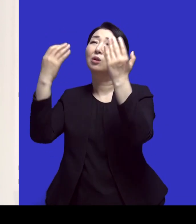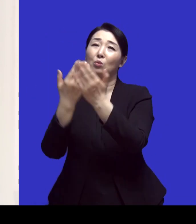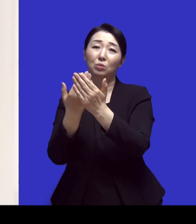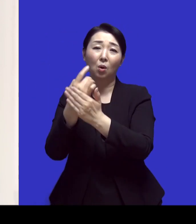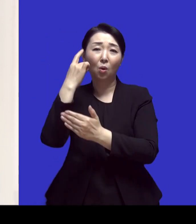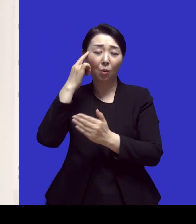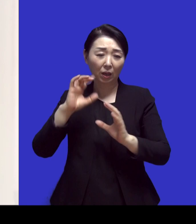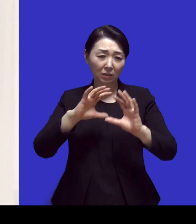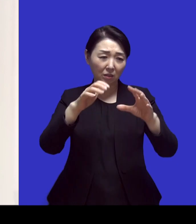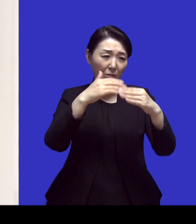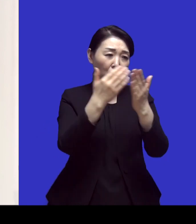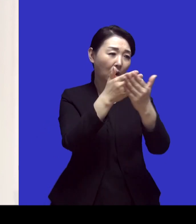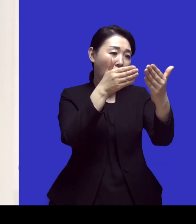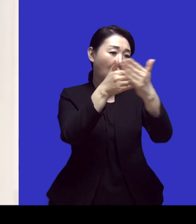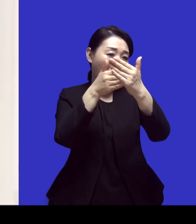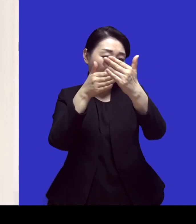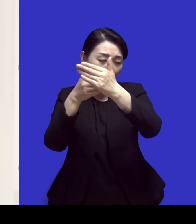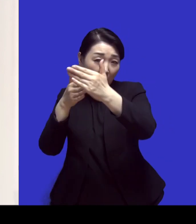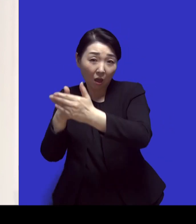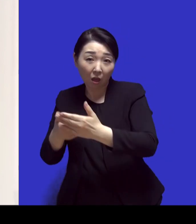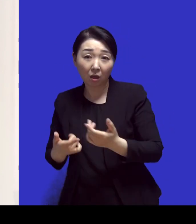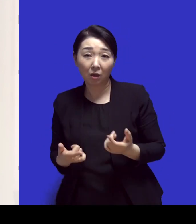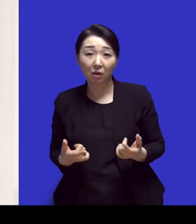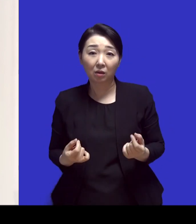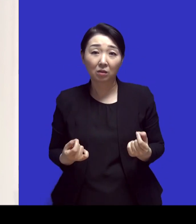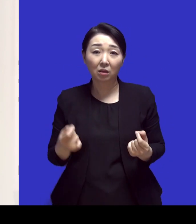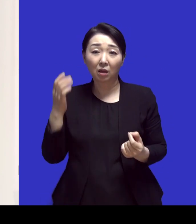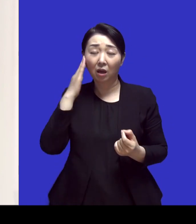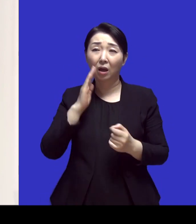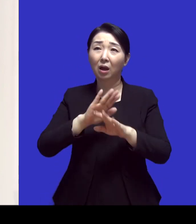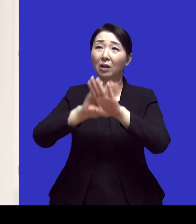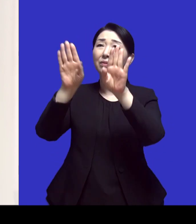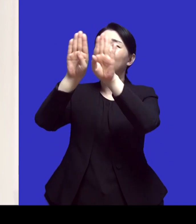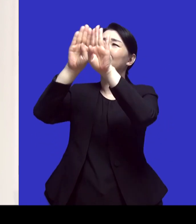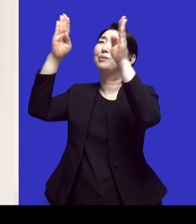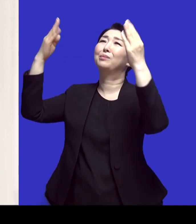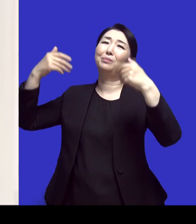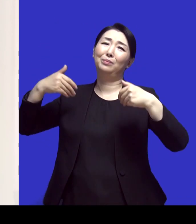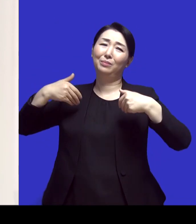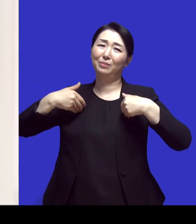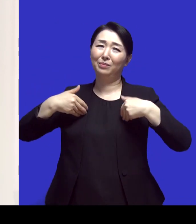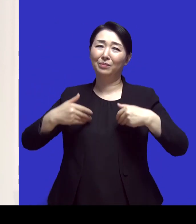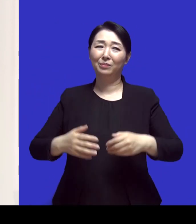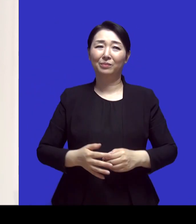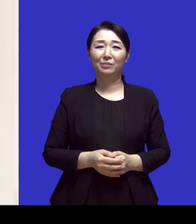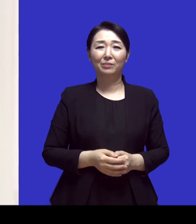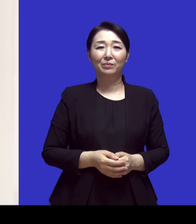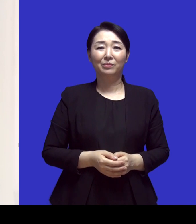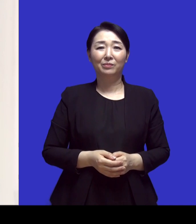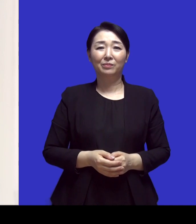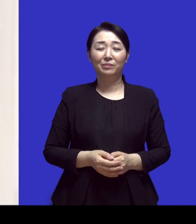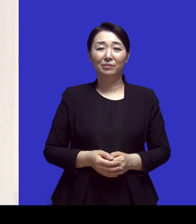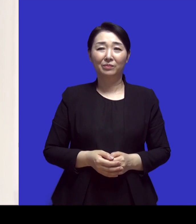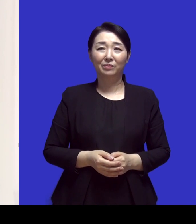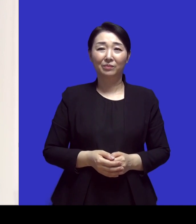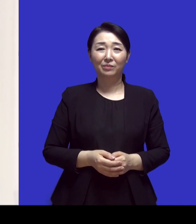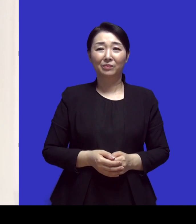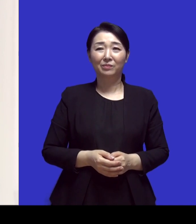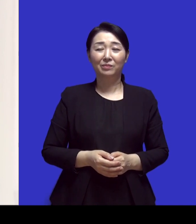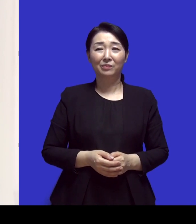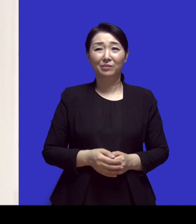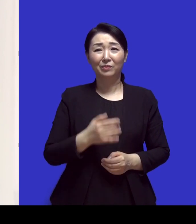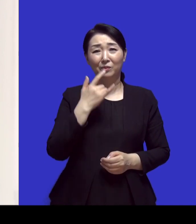저한테 막힌 것 같으니까 그렇죠 예 하늘이 열려야 되겠더라고요 네 부모님도 얼마나